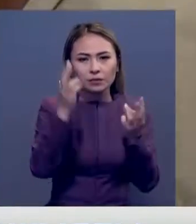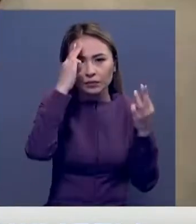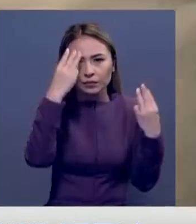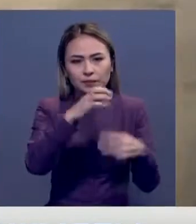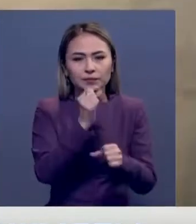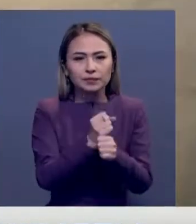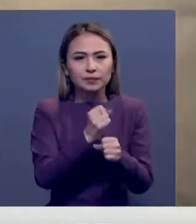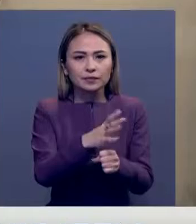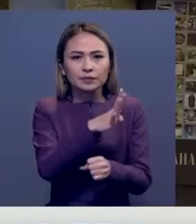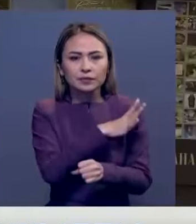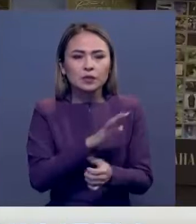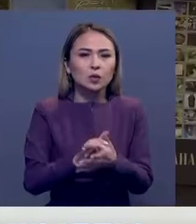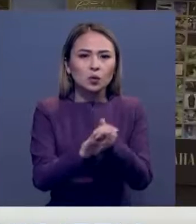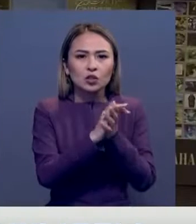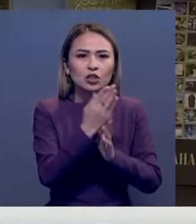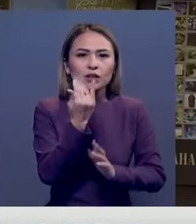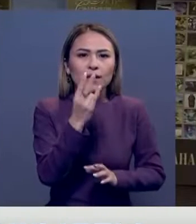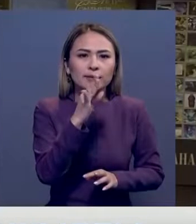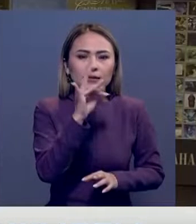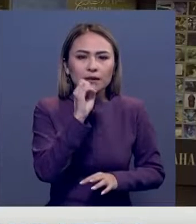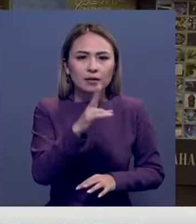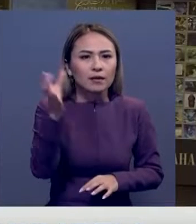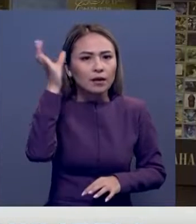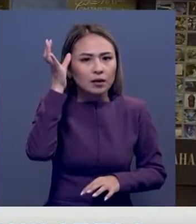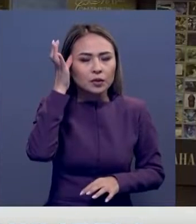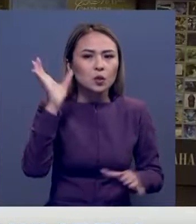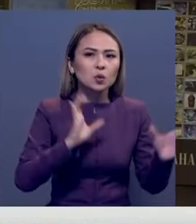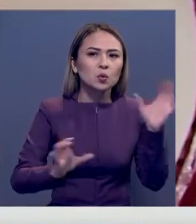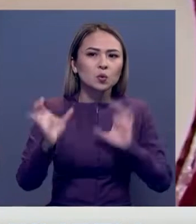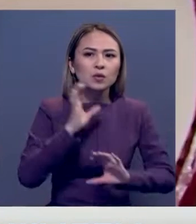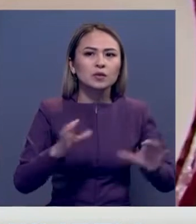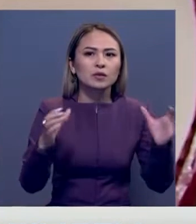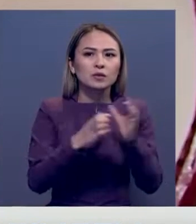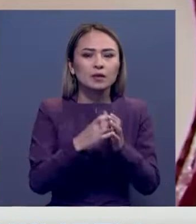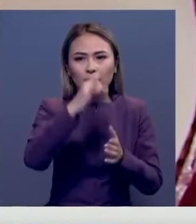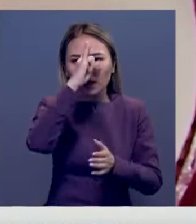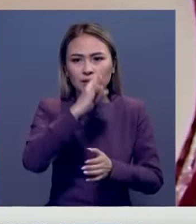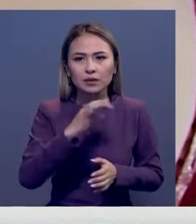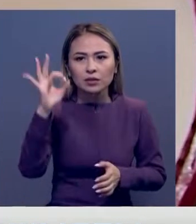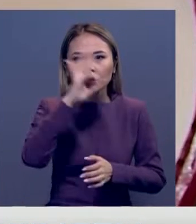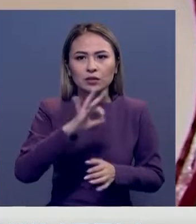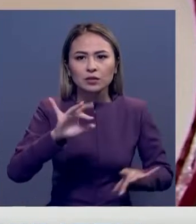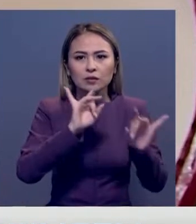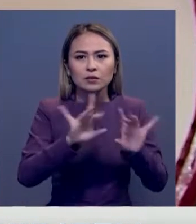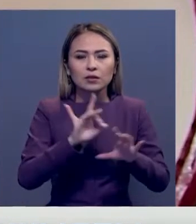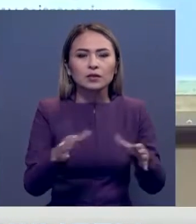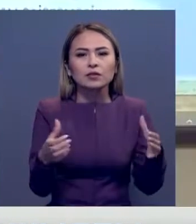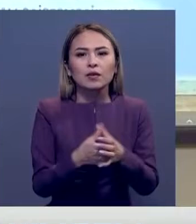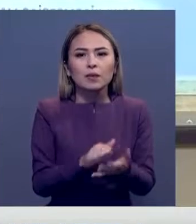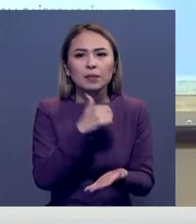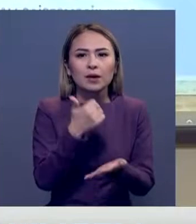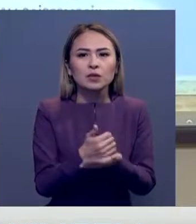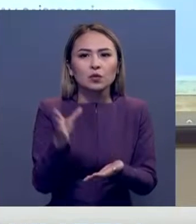жабдықтармен жасақталған достық шаңырағының астында ғалымдар және сөніттермен қатар Қазақстан жайлы көбірек білгісі келетін жандарда бас